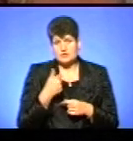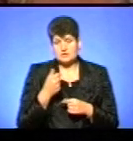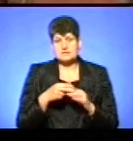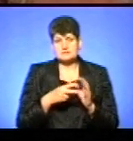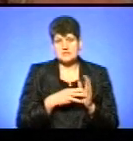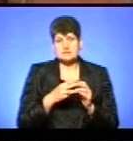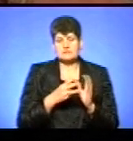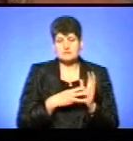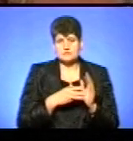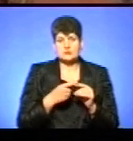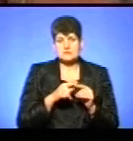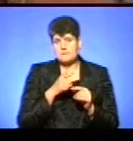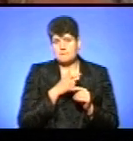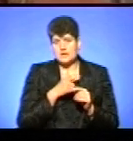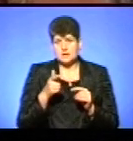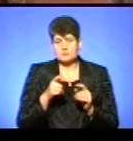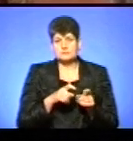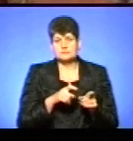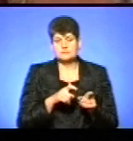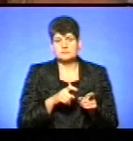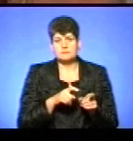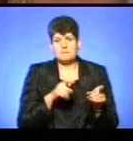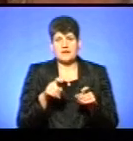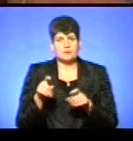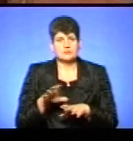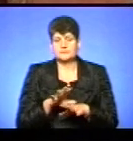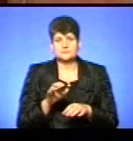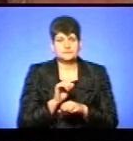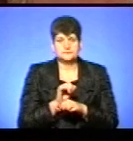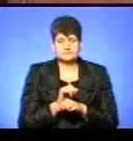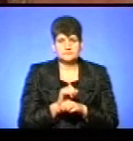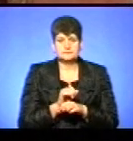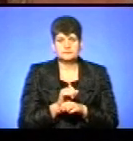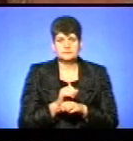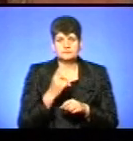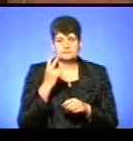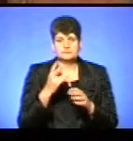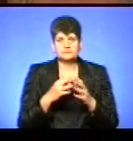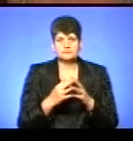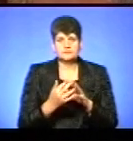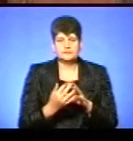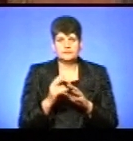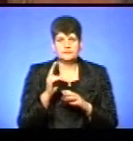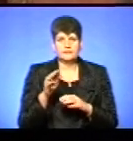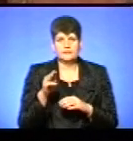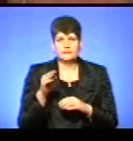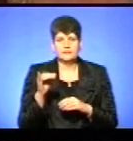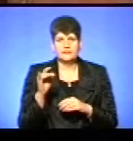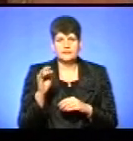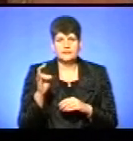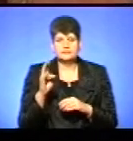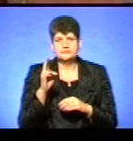-18, то в цей період теж переходи не зупинялися. Зокрема, два села, це Кутюжино-Якинахівці,